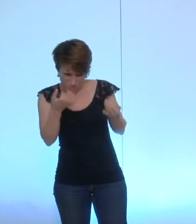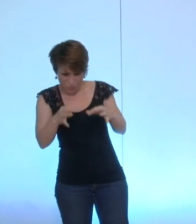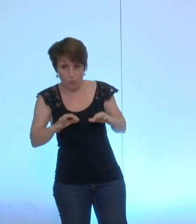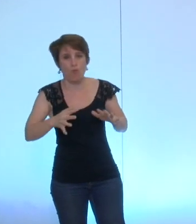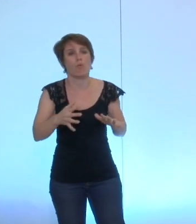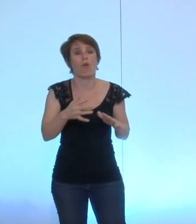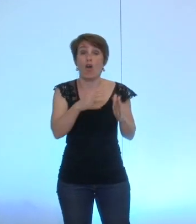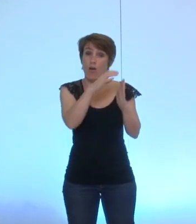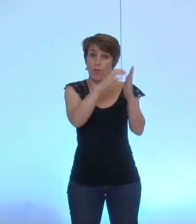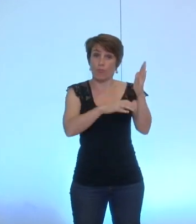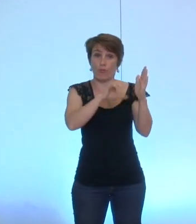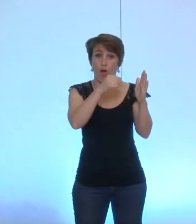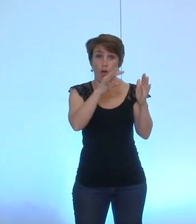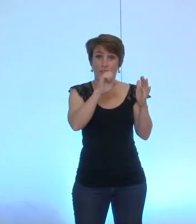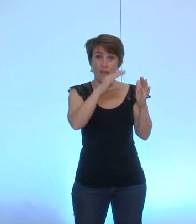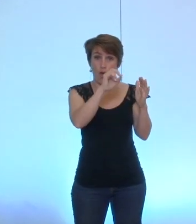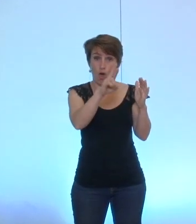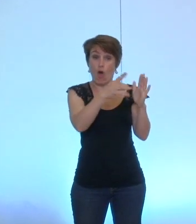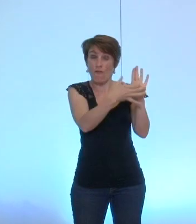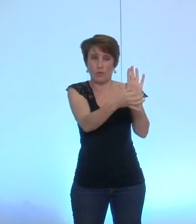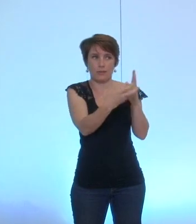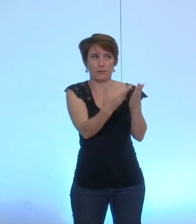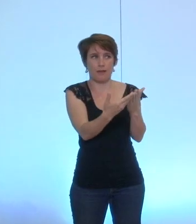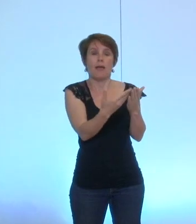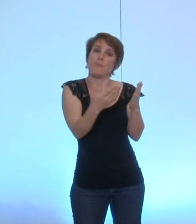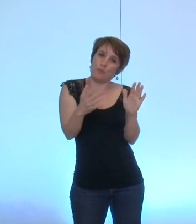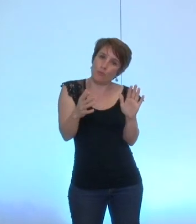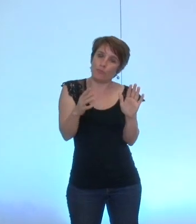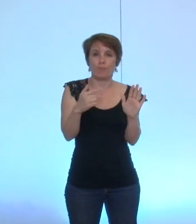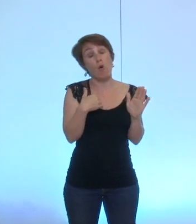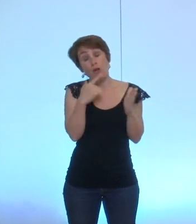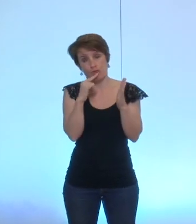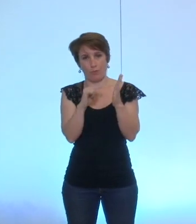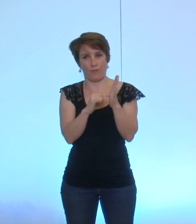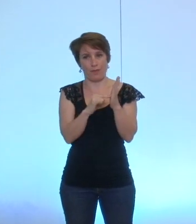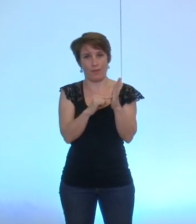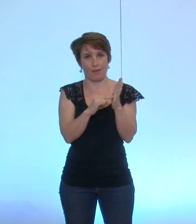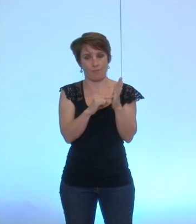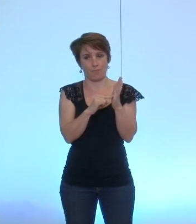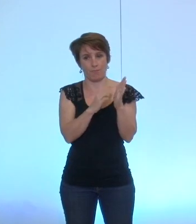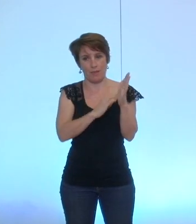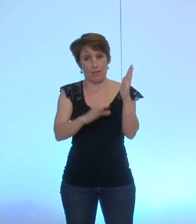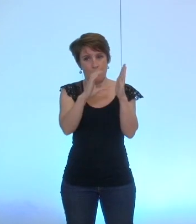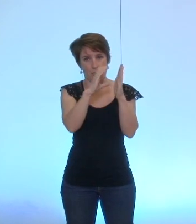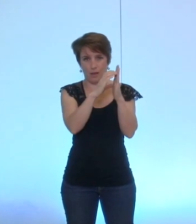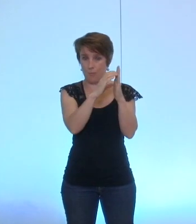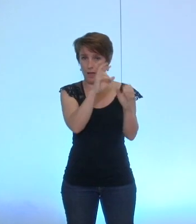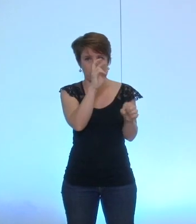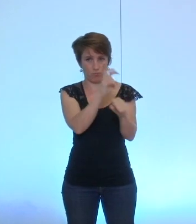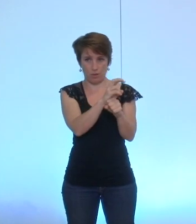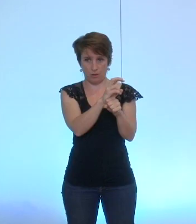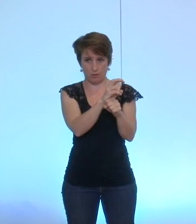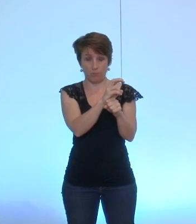préciser donc moi je préfère vous dire que je oui je préférerais qu'on maintienne au moins la délibération en pouvant éventuellement